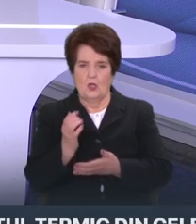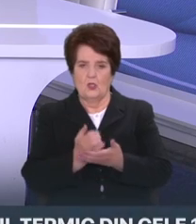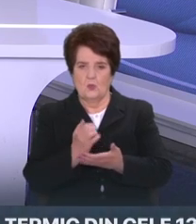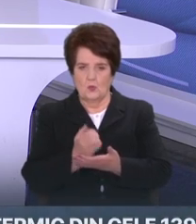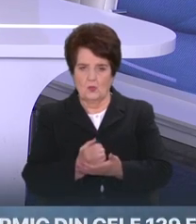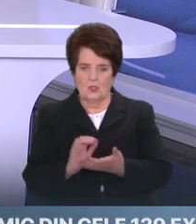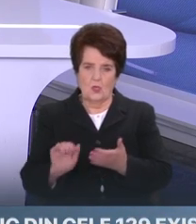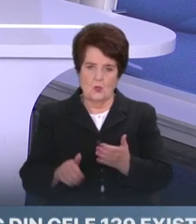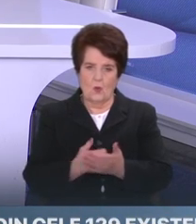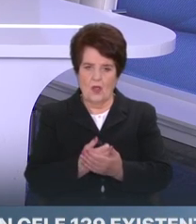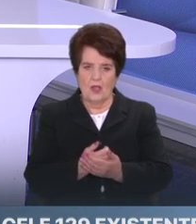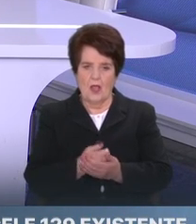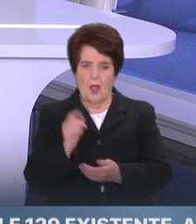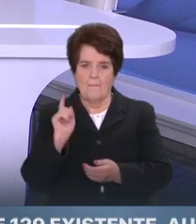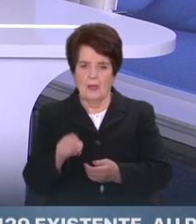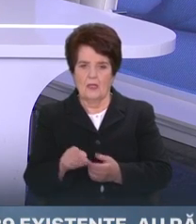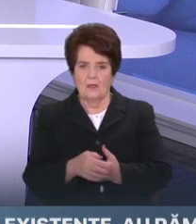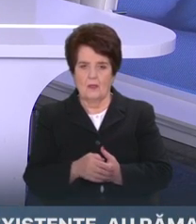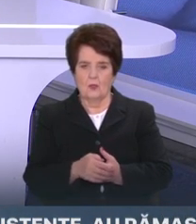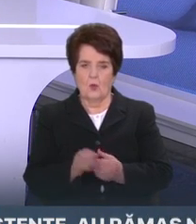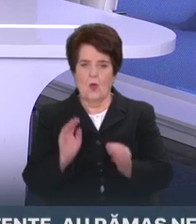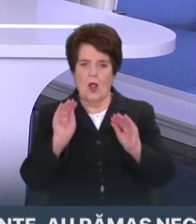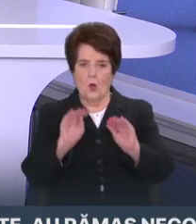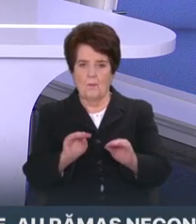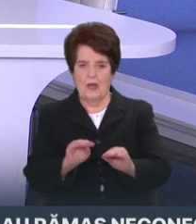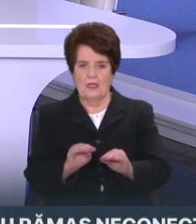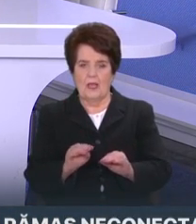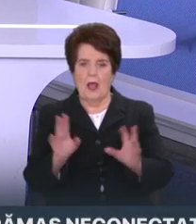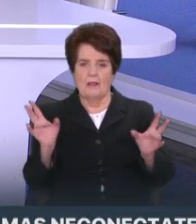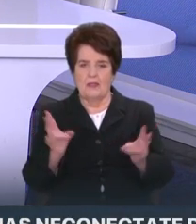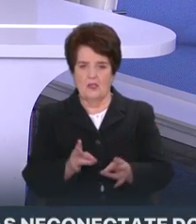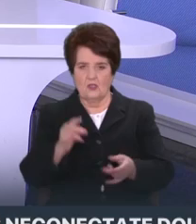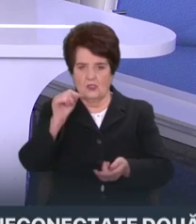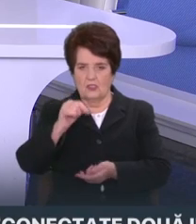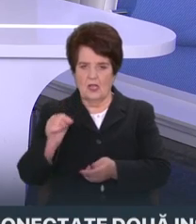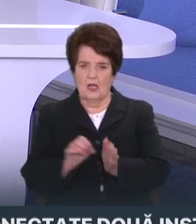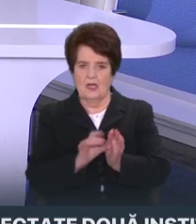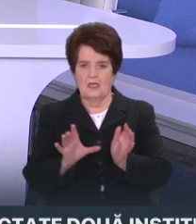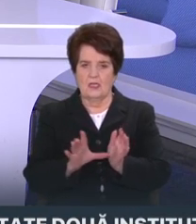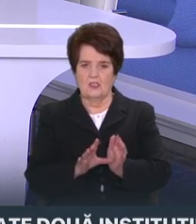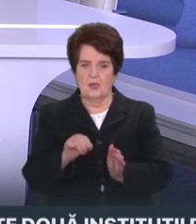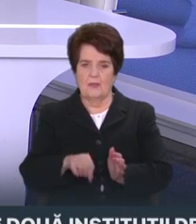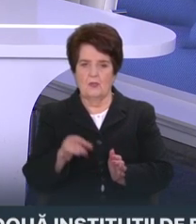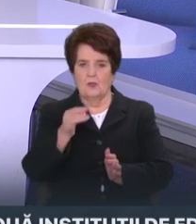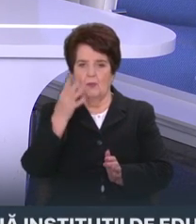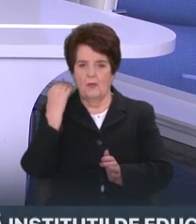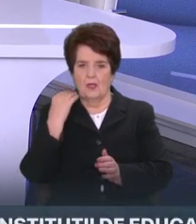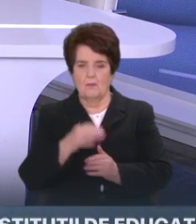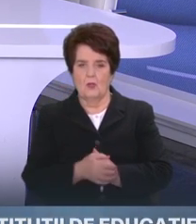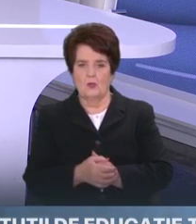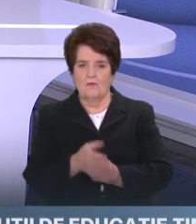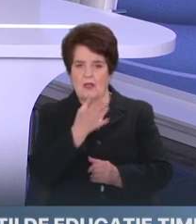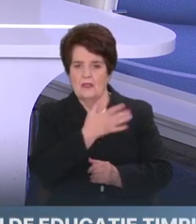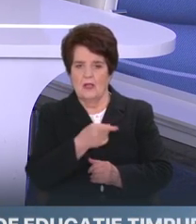noi surse pentru a completa necesarul de energie electrică pentru Republica Moldova. În